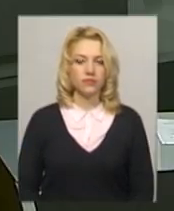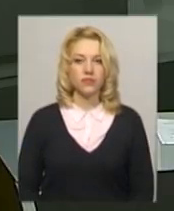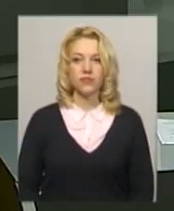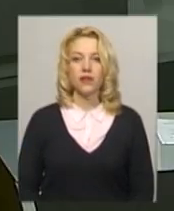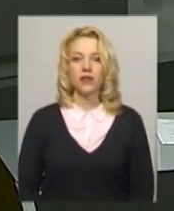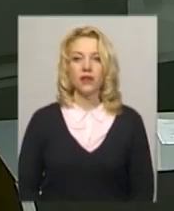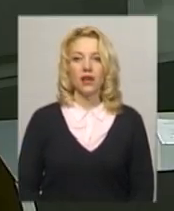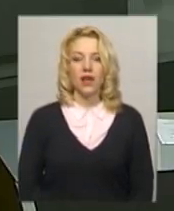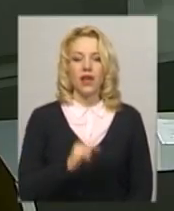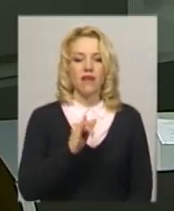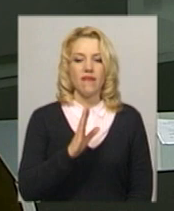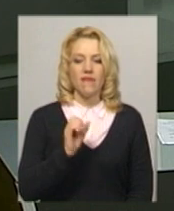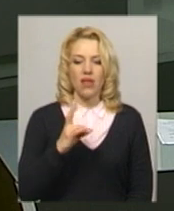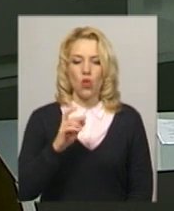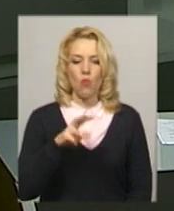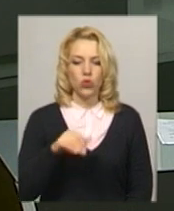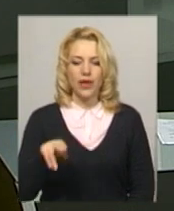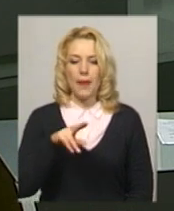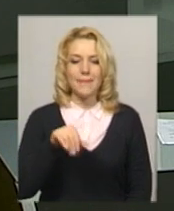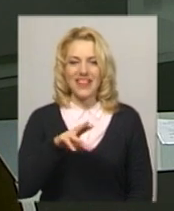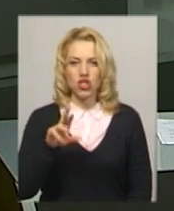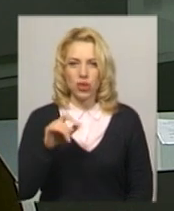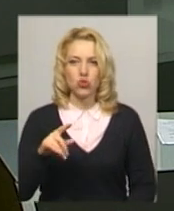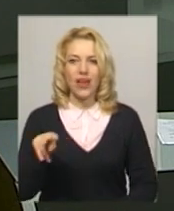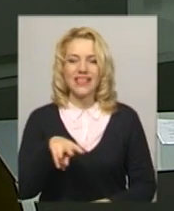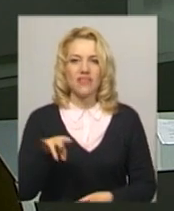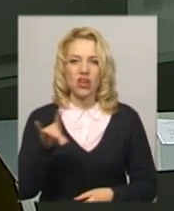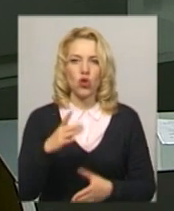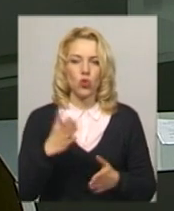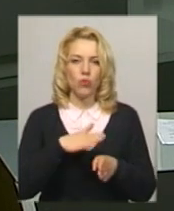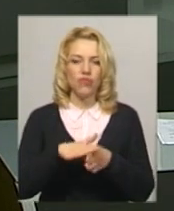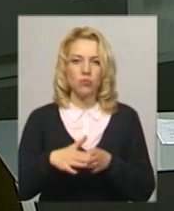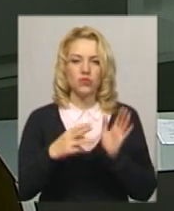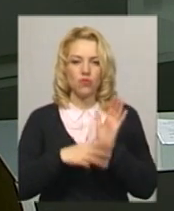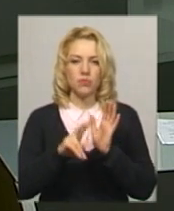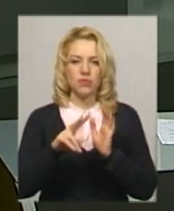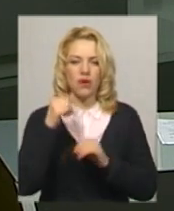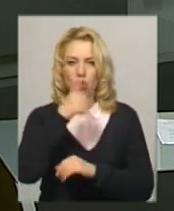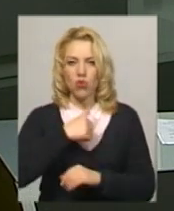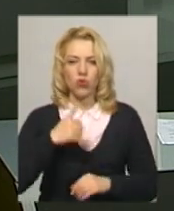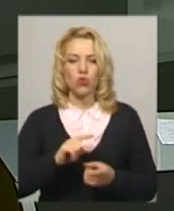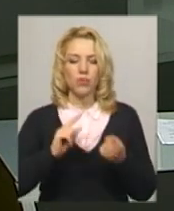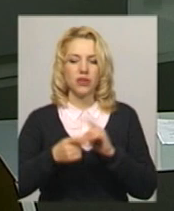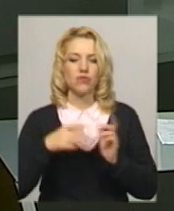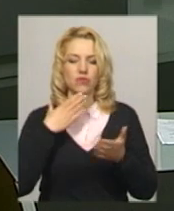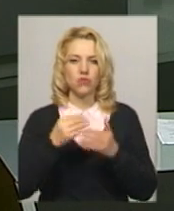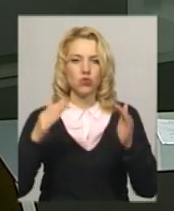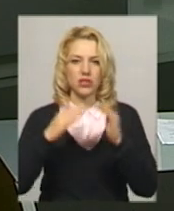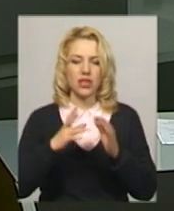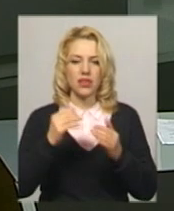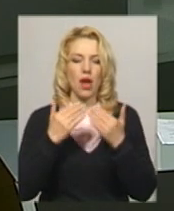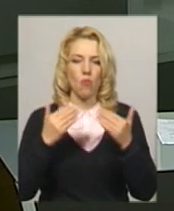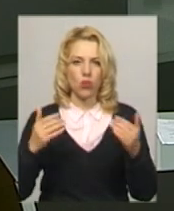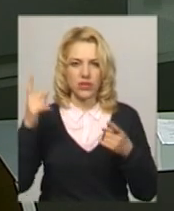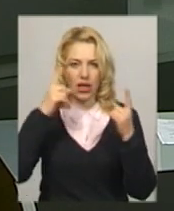Іван Мудрик з Меджибужа Летичівського району, якому цього року виповниться 82 роки, перетворив свою садибу на музей